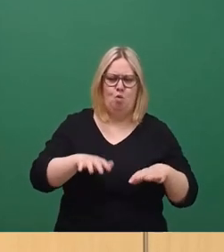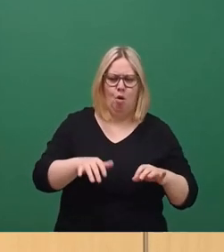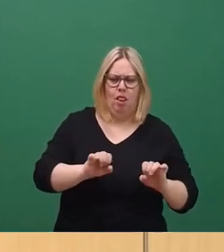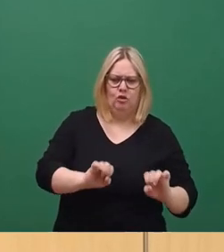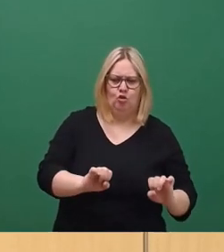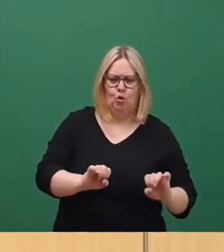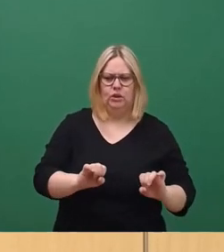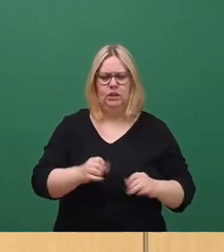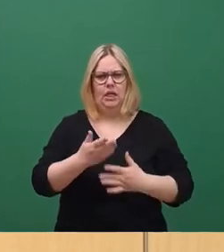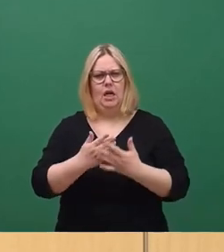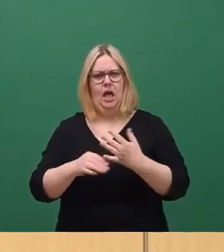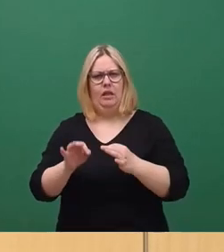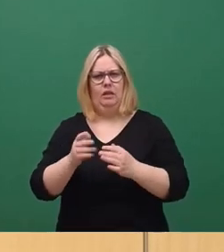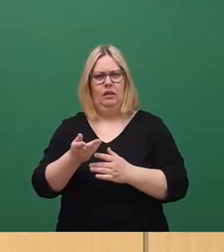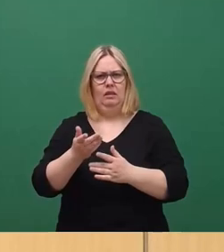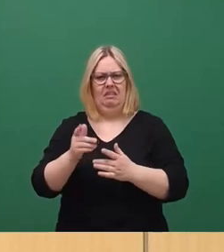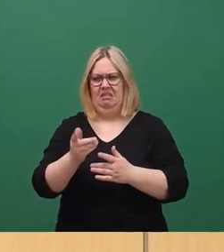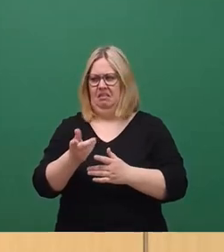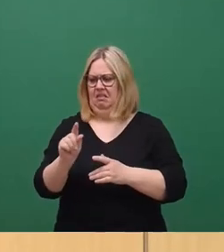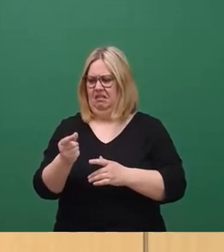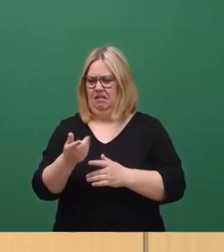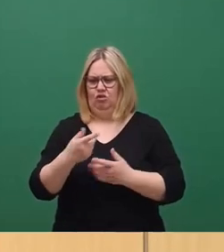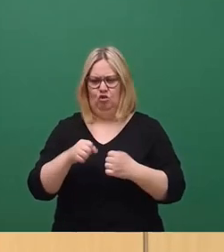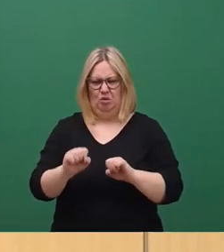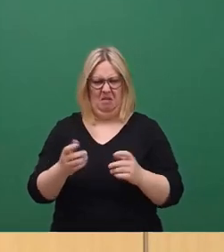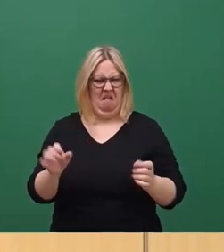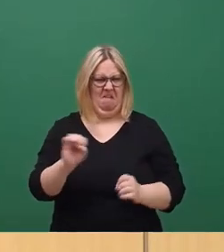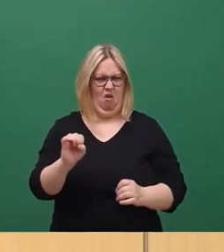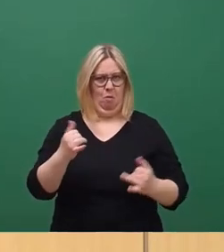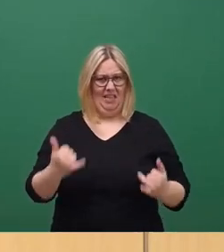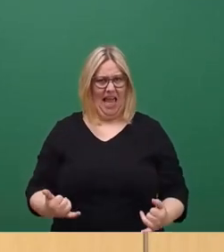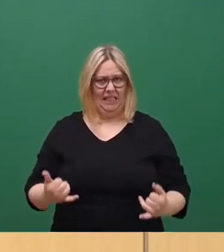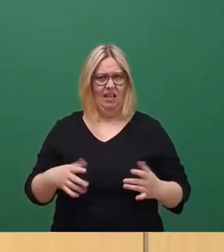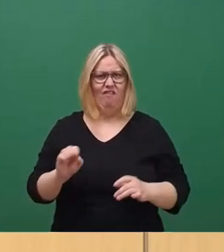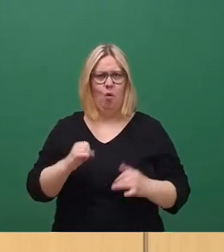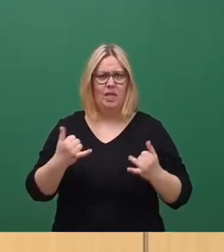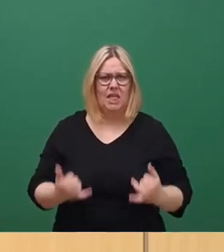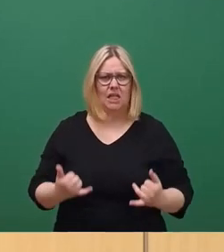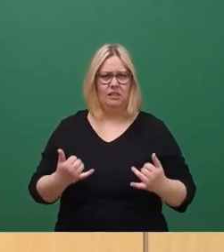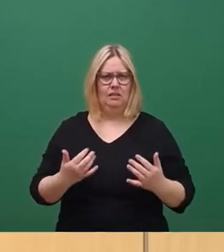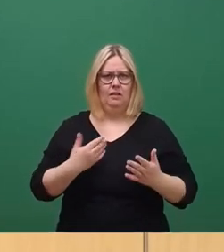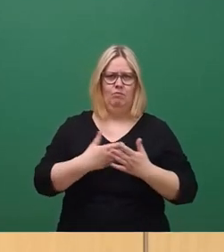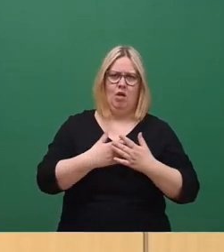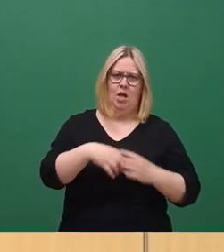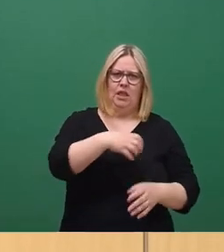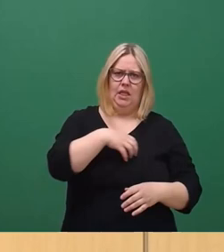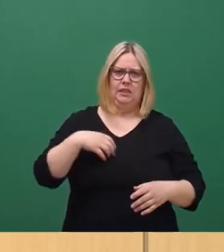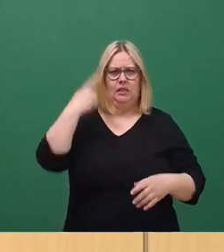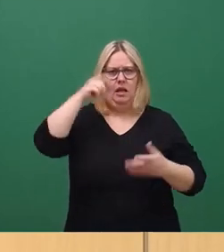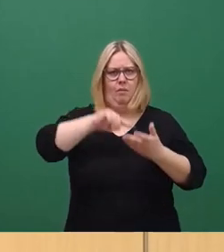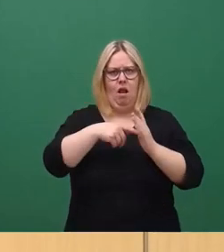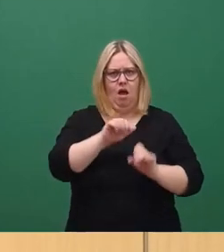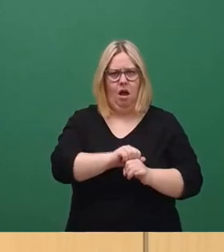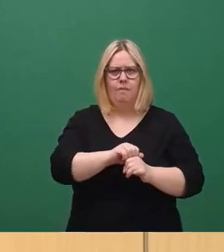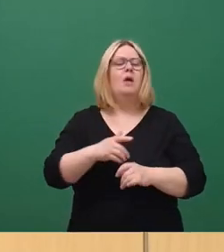Kleinteile unter Schutz gestellt werden. Da frage ich dann, warum erst jetzt? Warum hat sowohl das Dresdner Denkmalamt als auch das